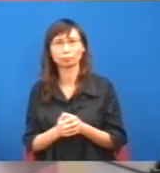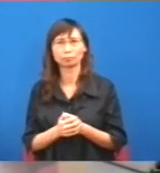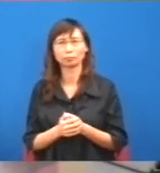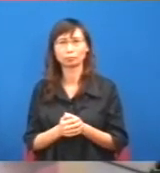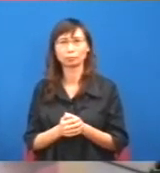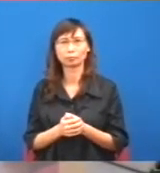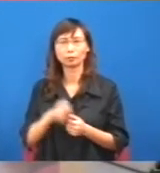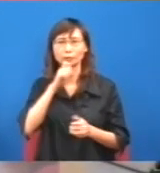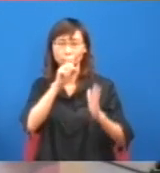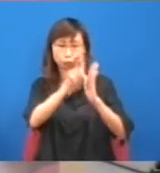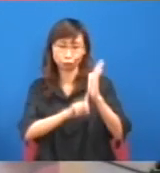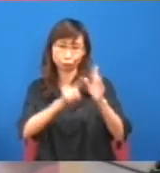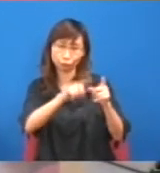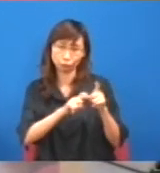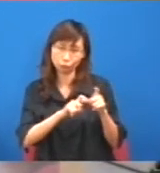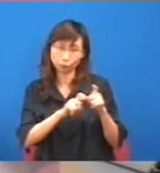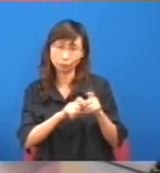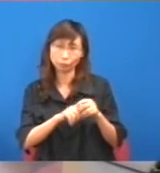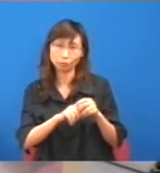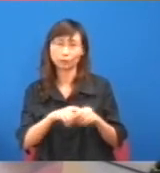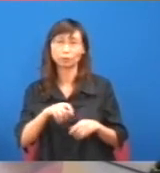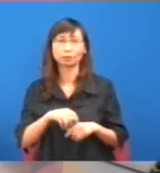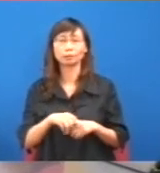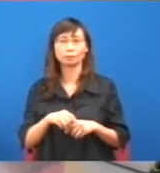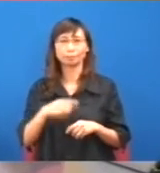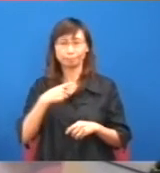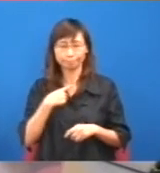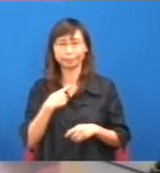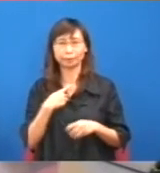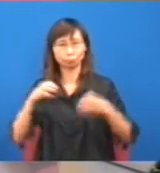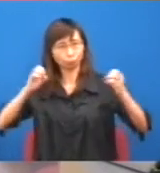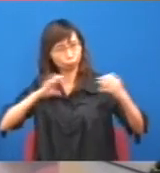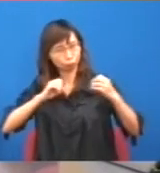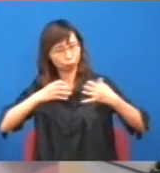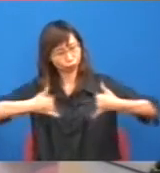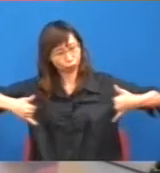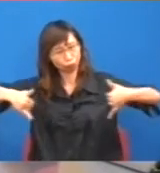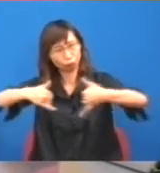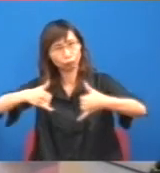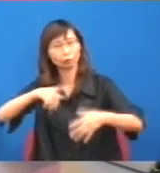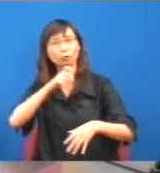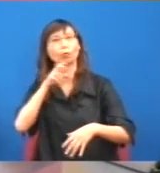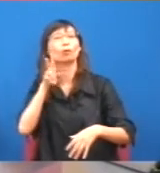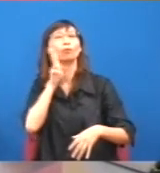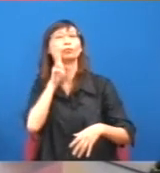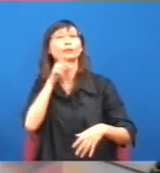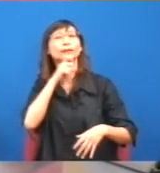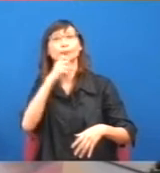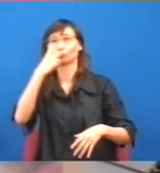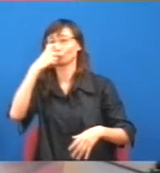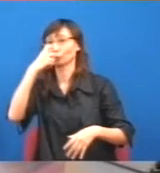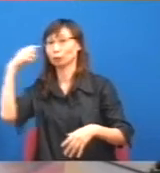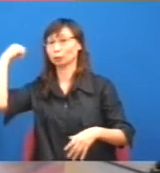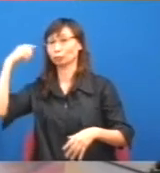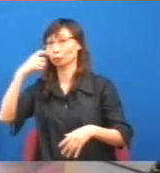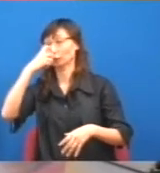就是你有最低工資,當然有最低工資就要談判,其實沒有最低工資,好像有些國家的傳統不同,像英國一樣,他們一直都